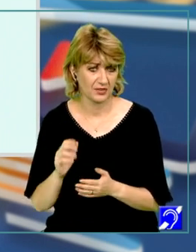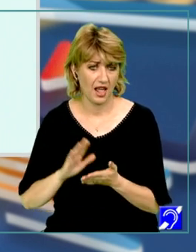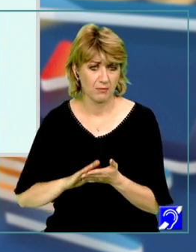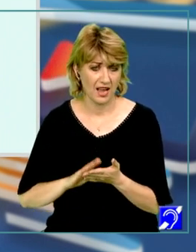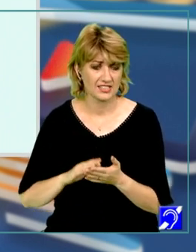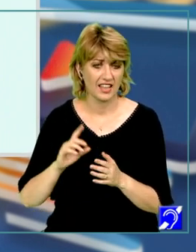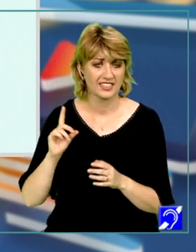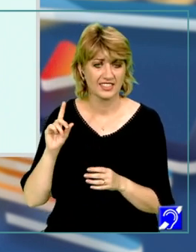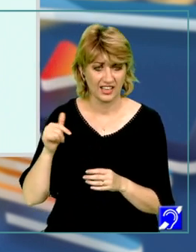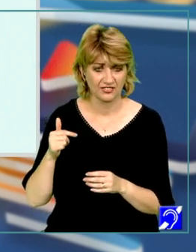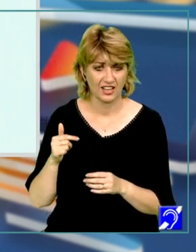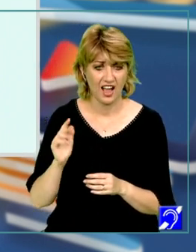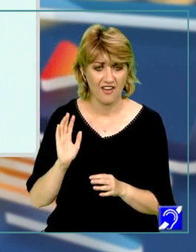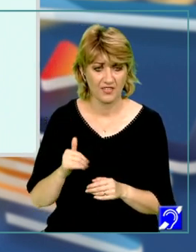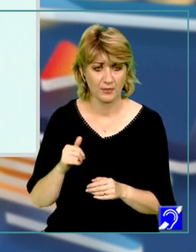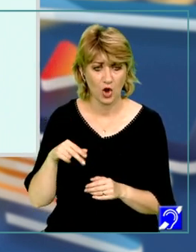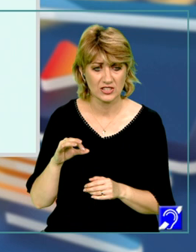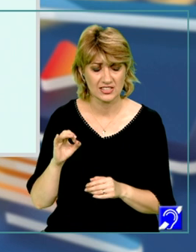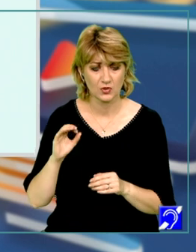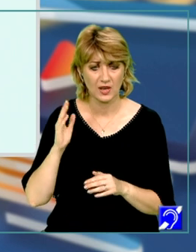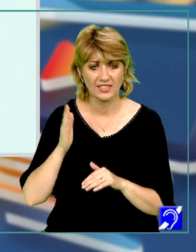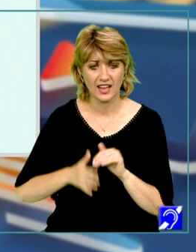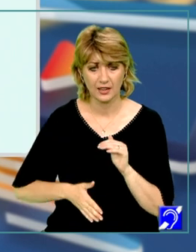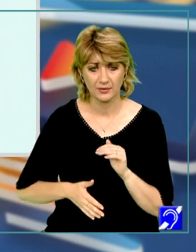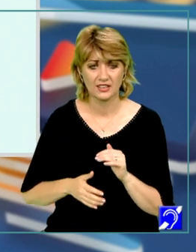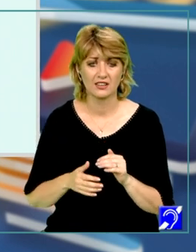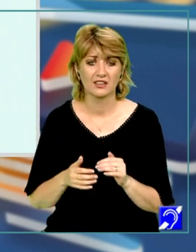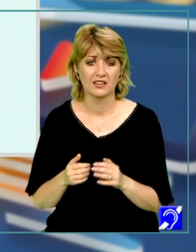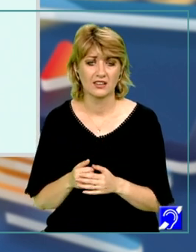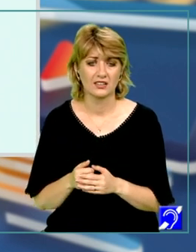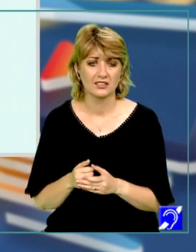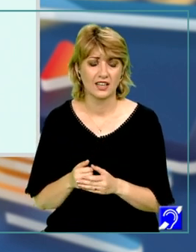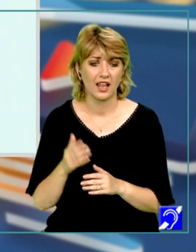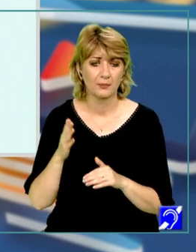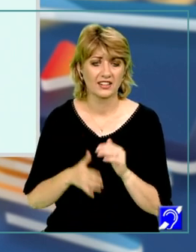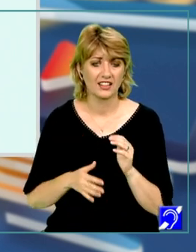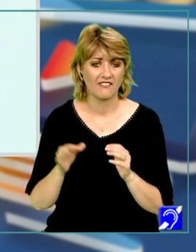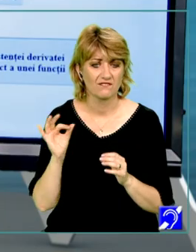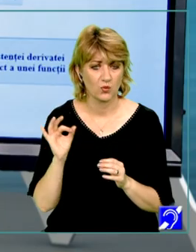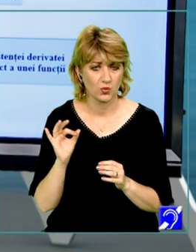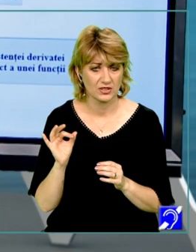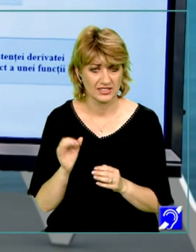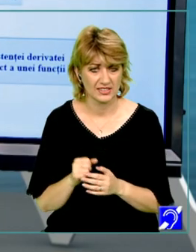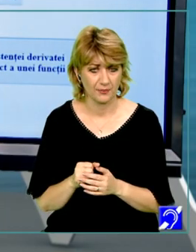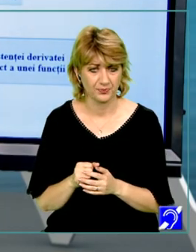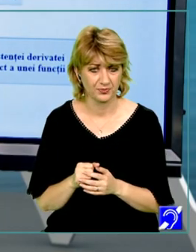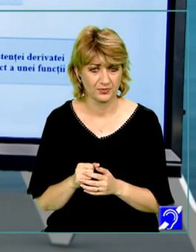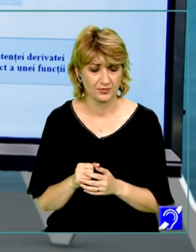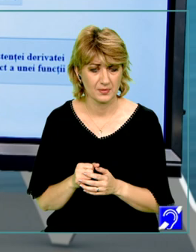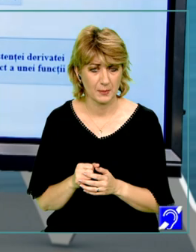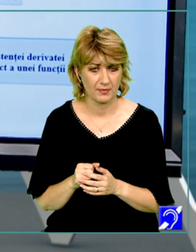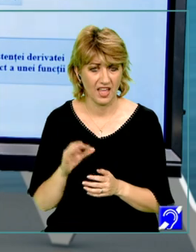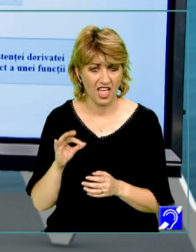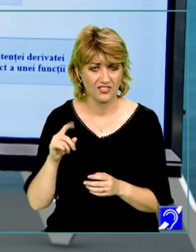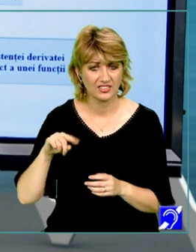derivatei avem noțiunea de limită. Noțiunea de limită, mai general, limită de funcției, limită când x tinde la x0 din f de x,